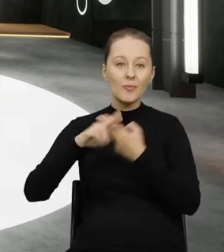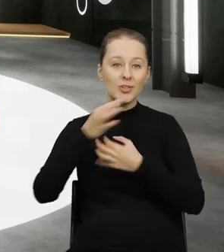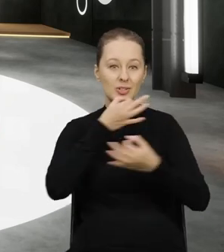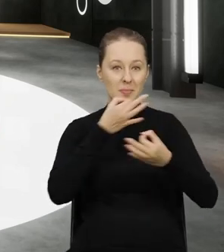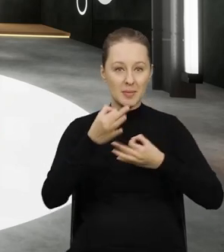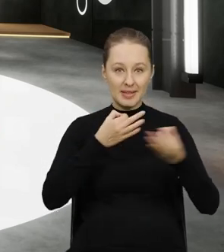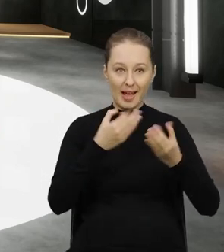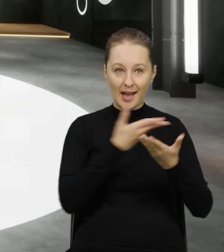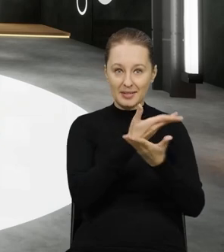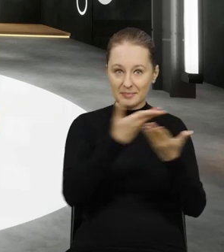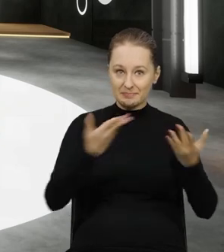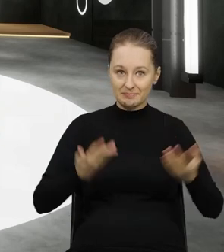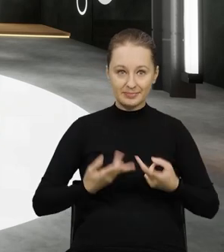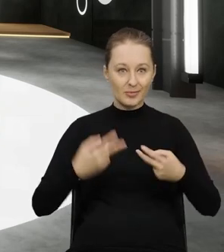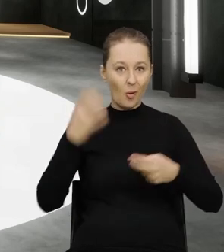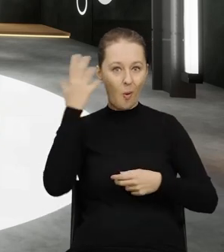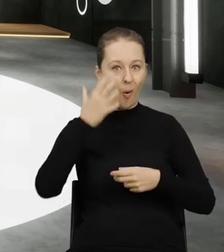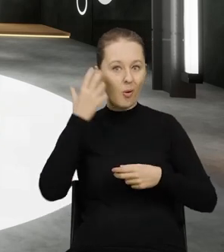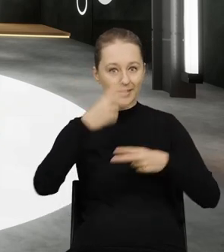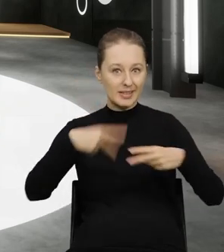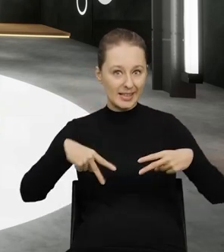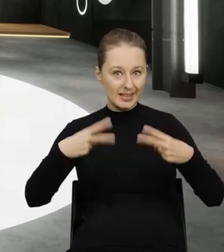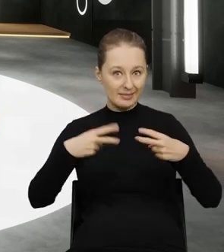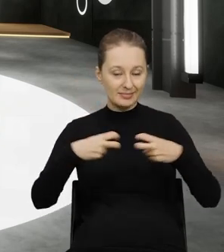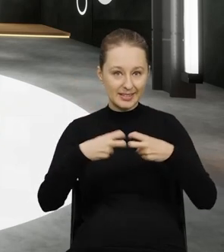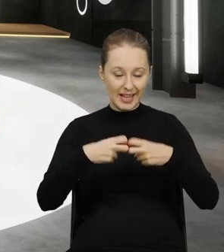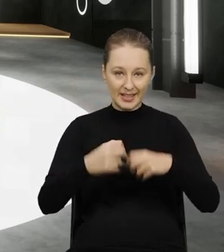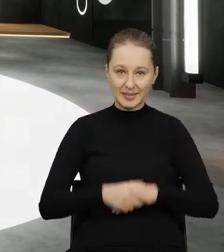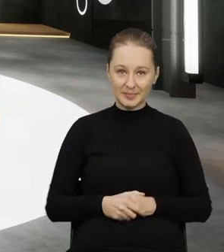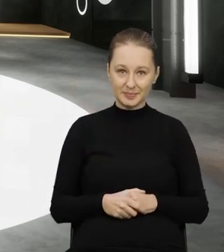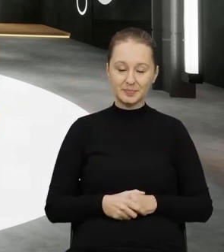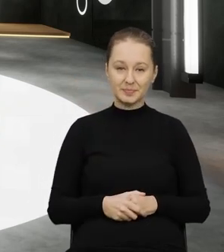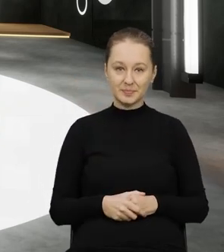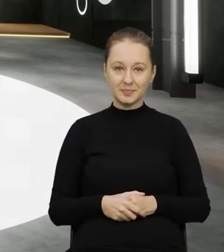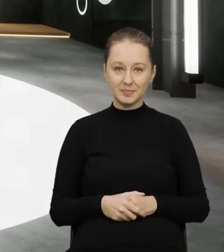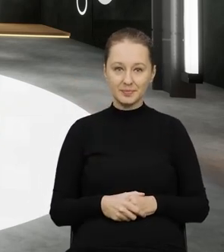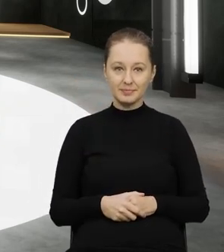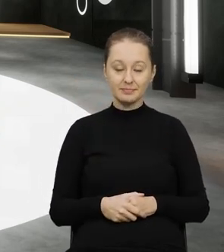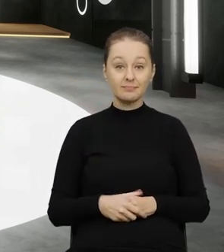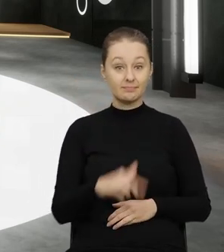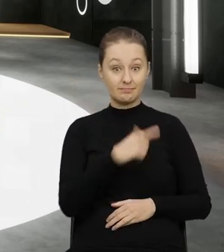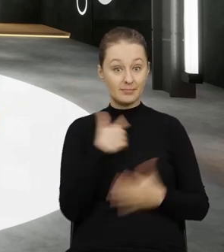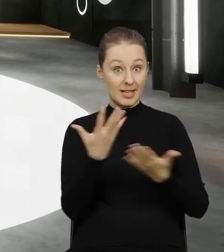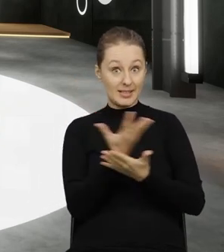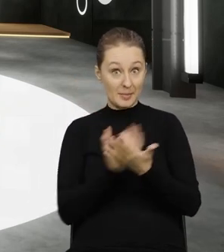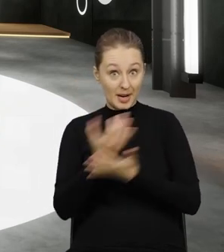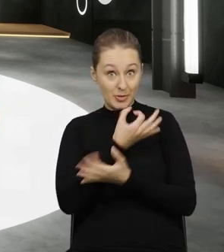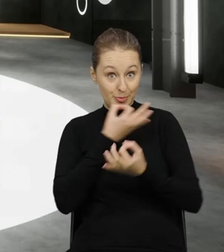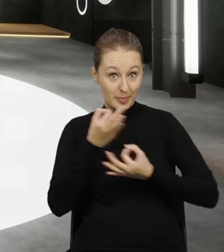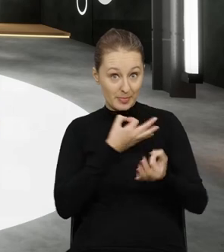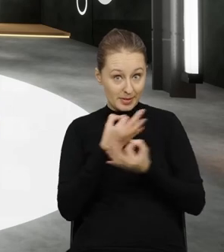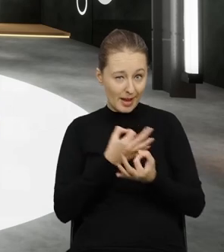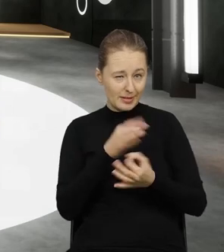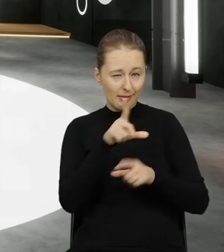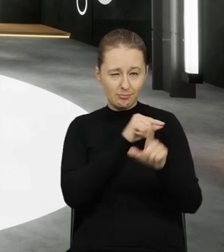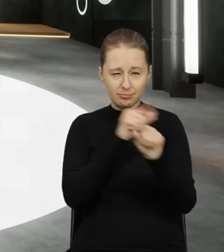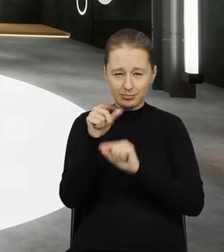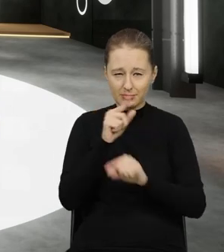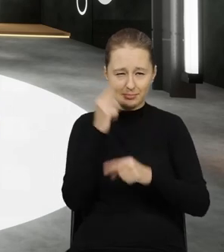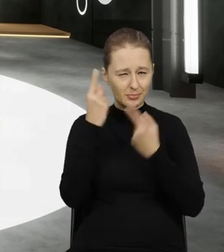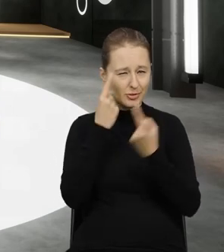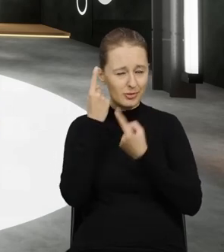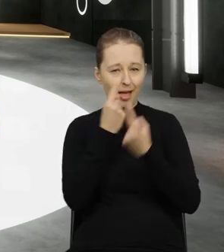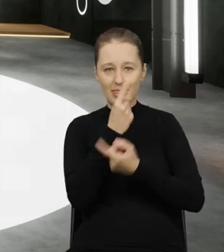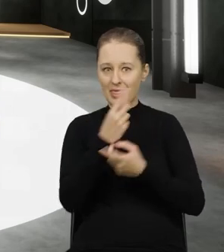pytania naszych internautów. My te pytania gromadzimy i tradycyjnie postaraliśmy się wydobyć, myślę, te